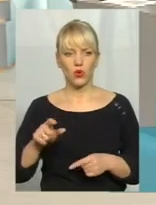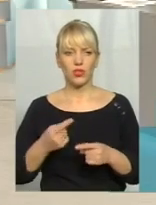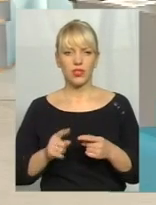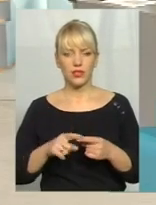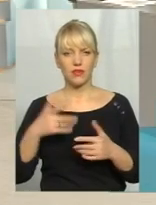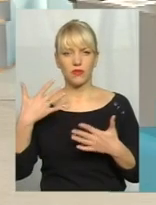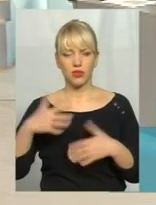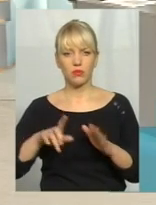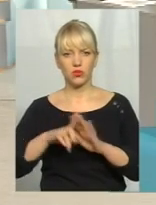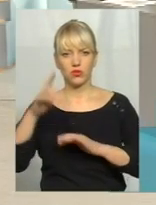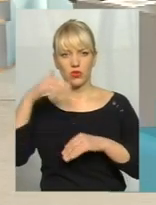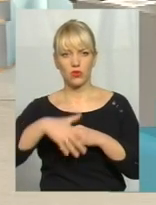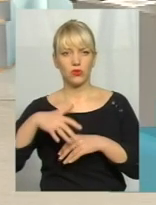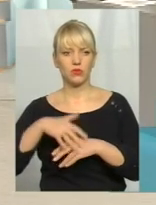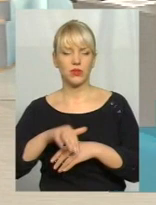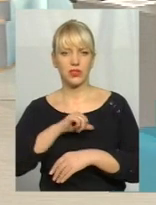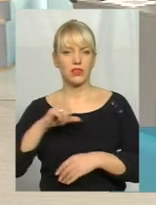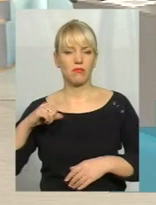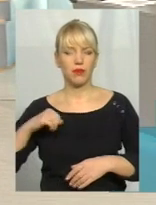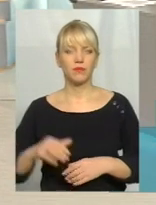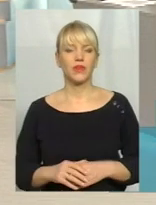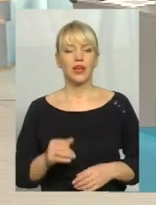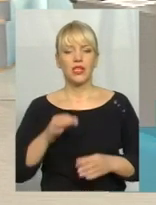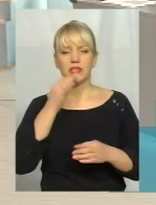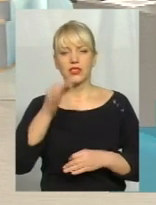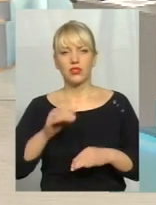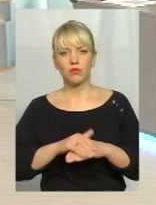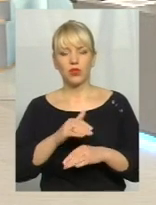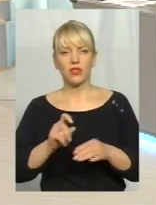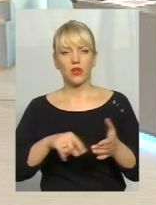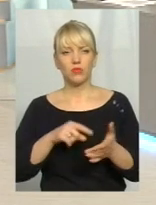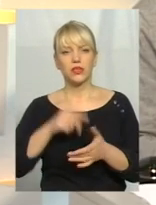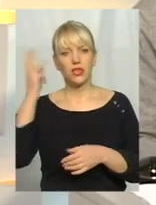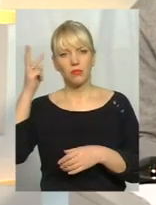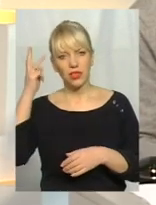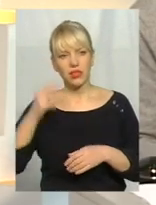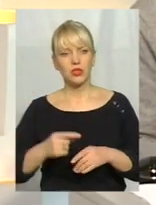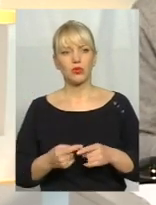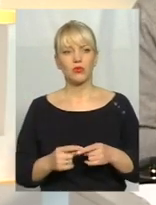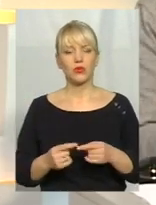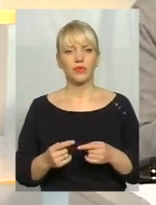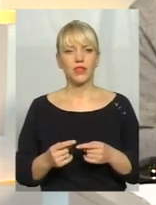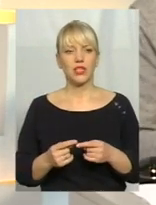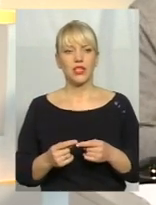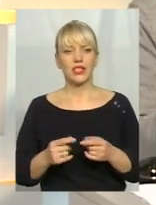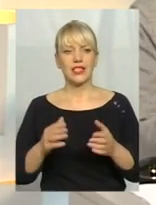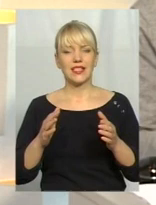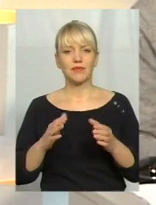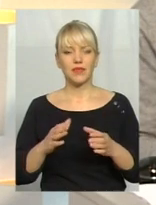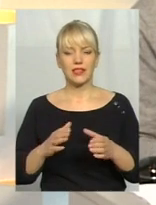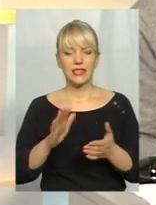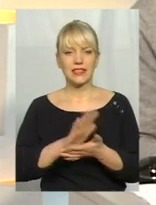самі. Скажіть, будь ласка, ось у місті Хмельницькому вже певний час закривають смітті проводи в